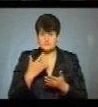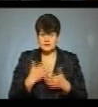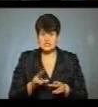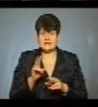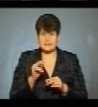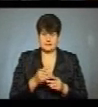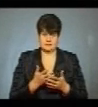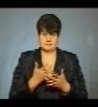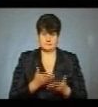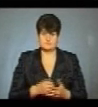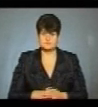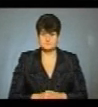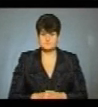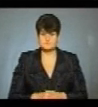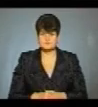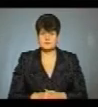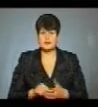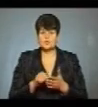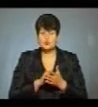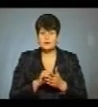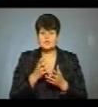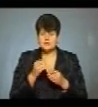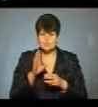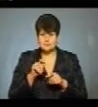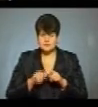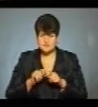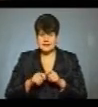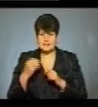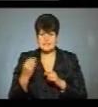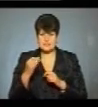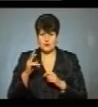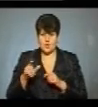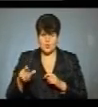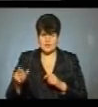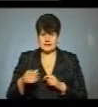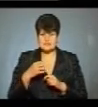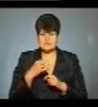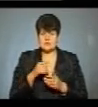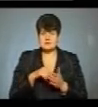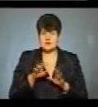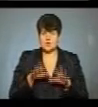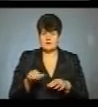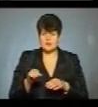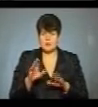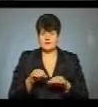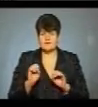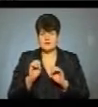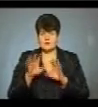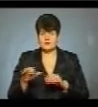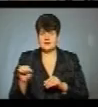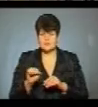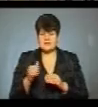дати прояснилися. Документ ще будуть досліджувати історики, повідомив міський голова теребовлі. Після цього його віддадуть у